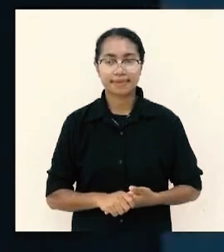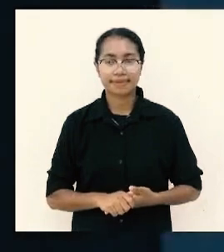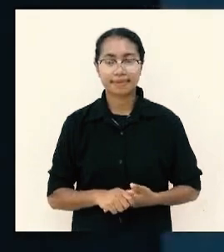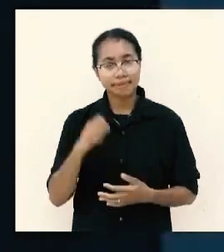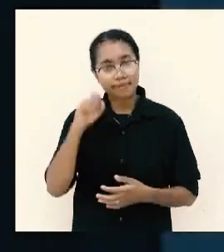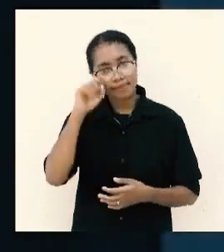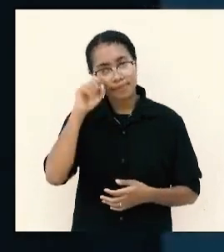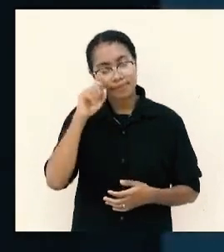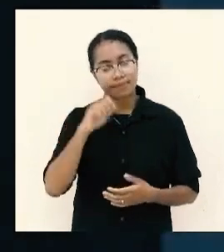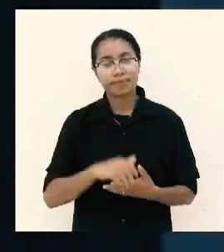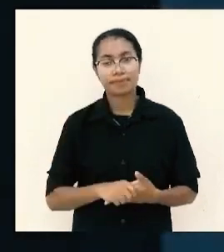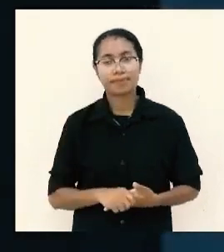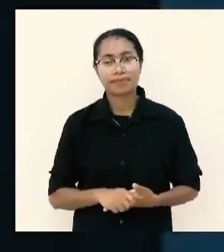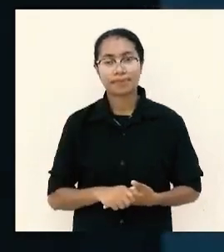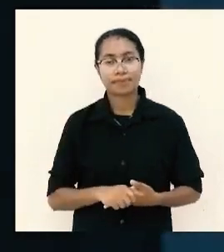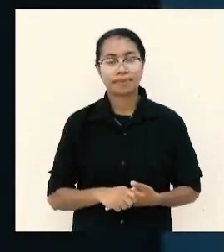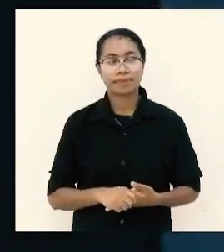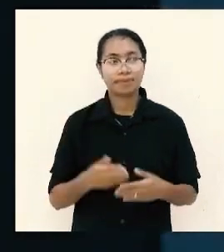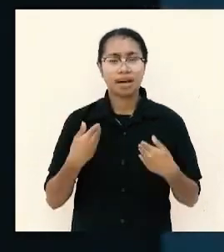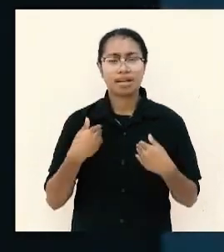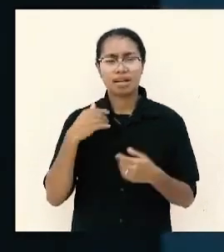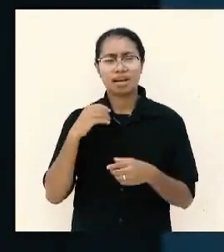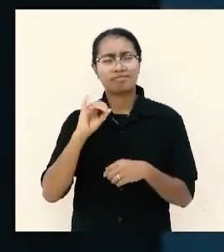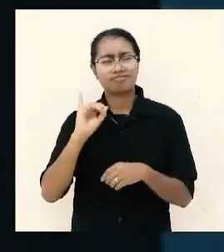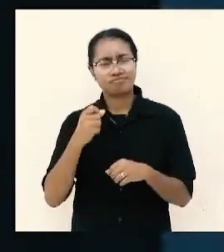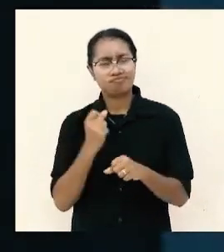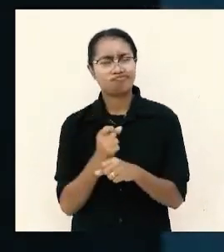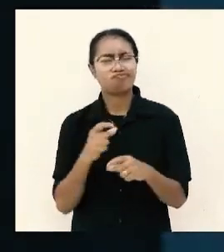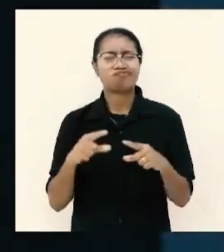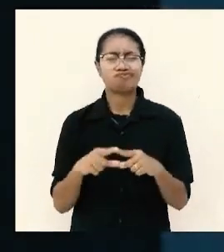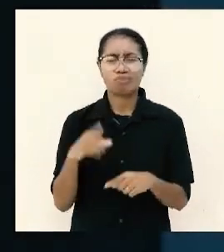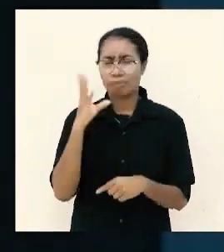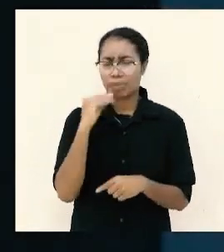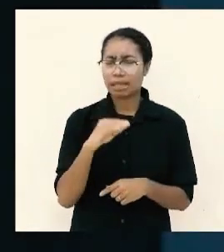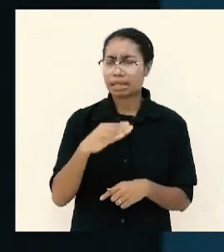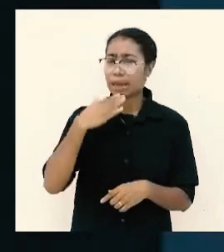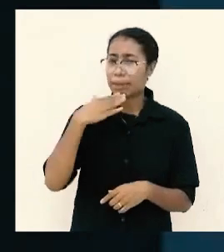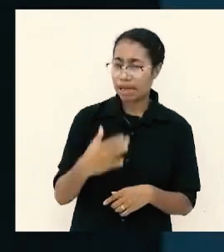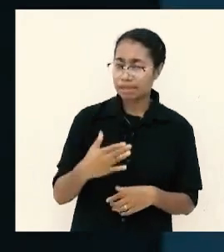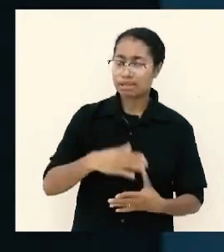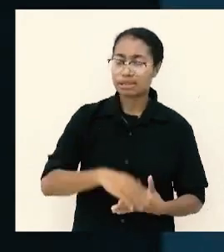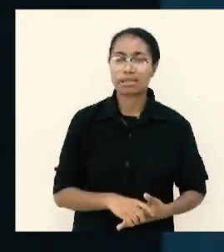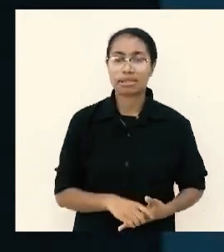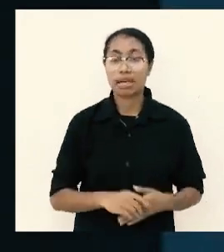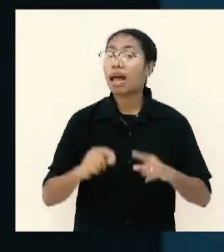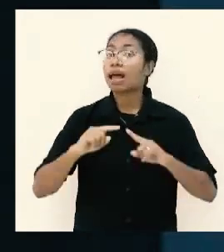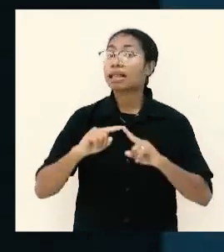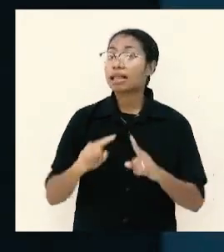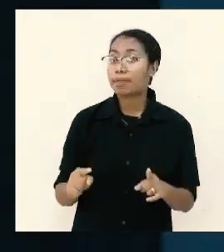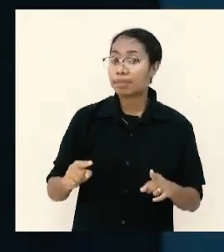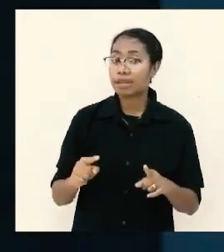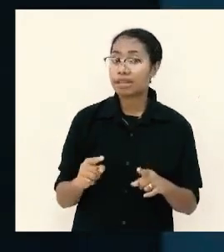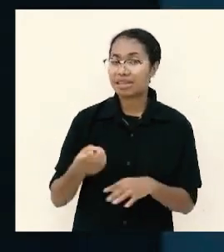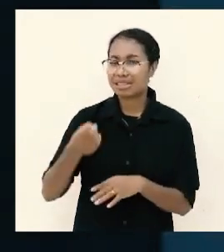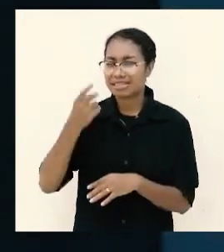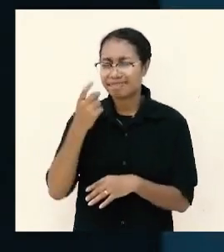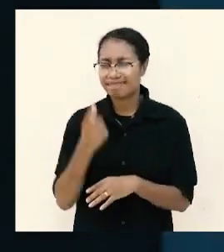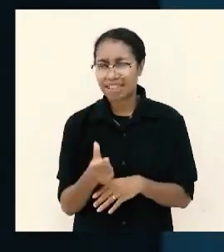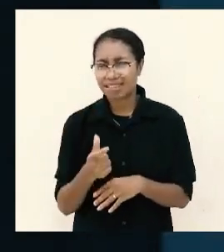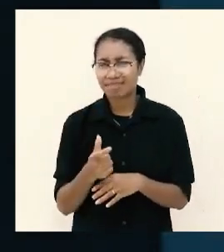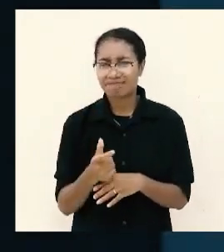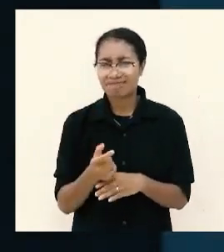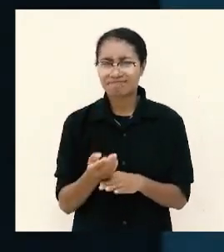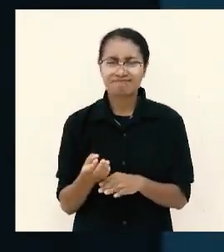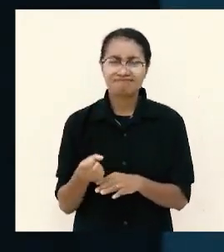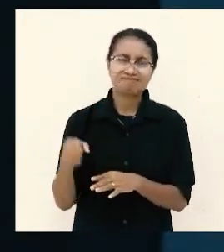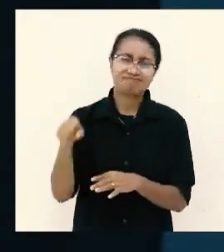ada juga yang berterima kasih tapi dengan cepat melupakan